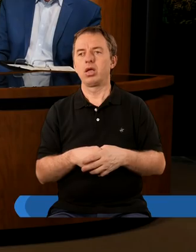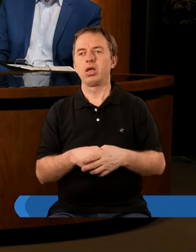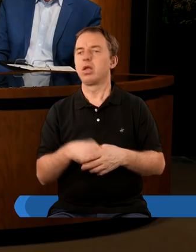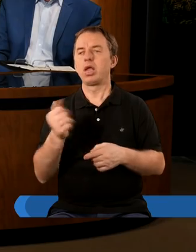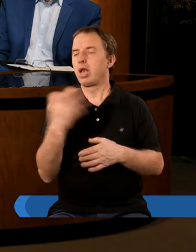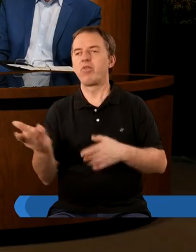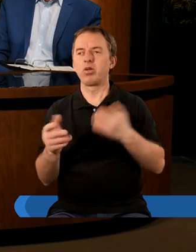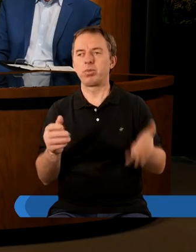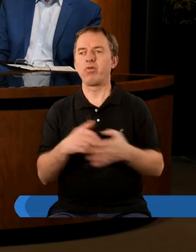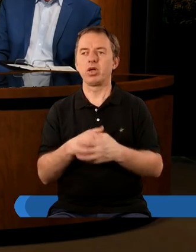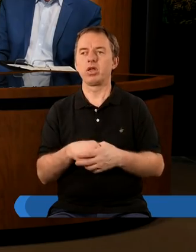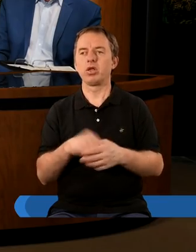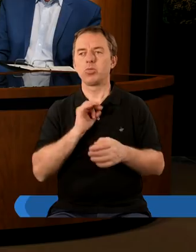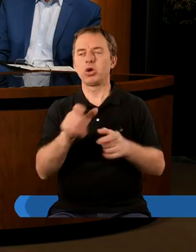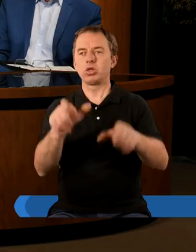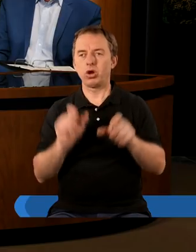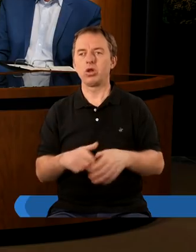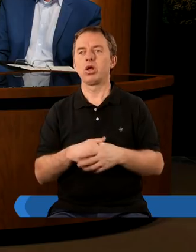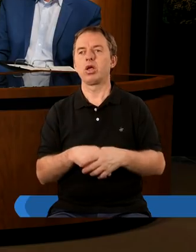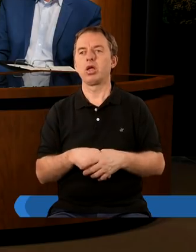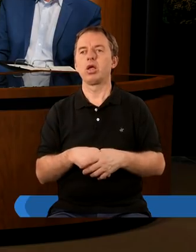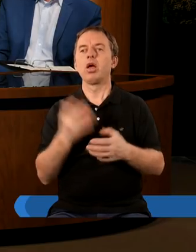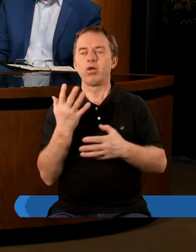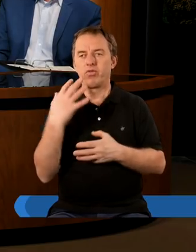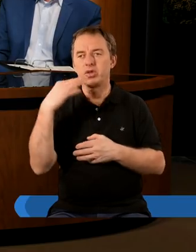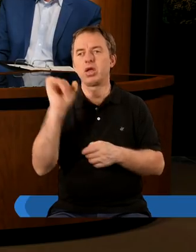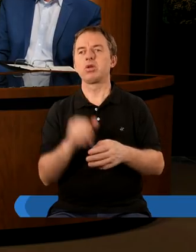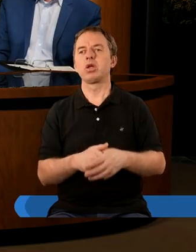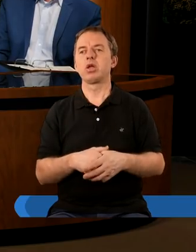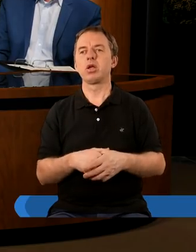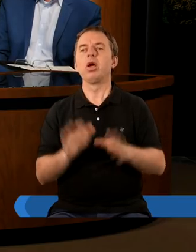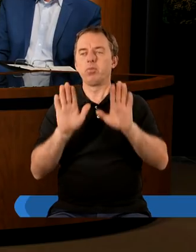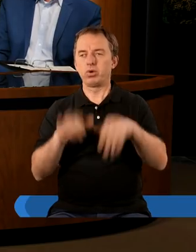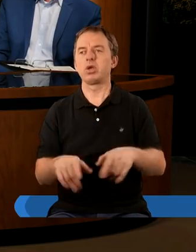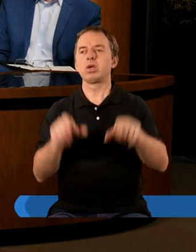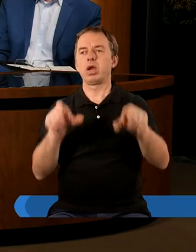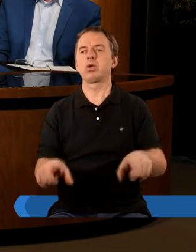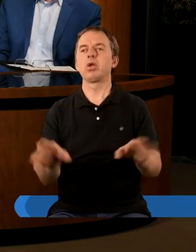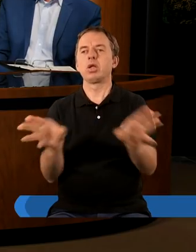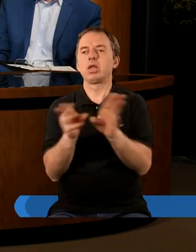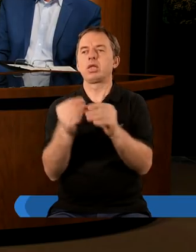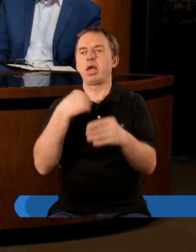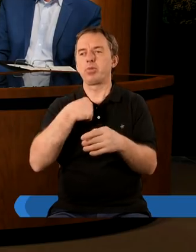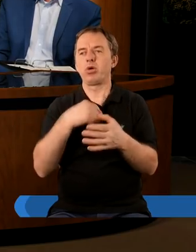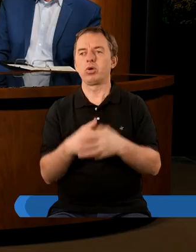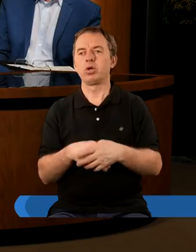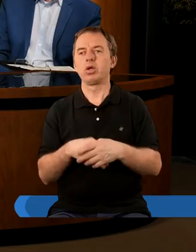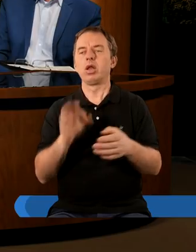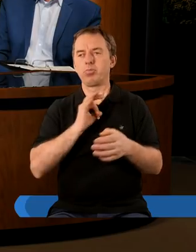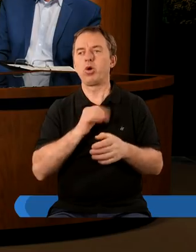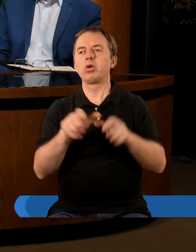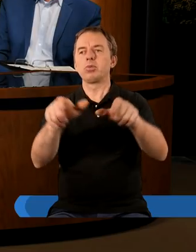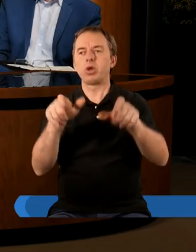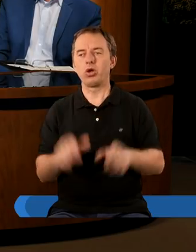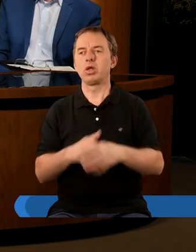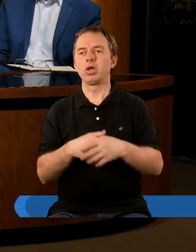z lewej czy z prawej strony mojego tronu zwycięzcy pozwolę zasiąść ze mną na